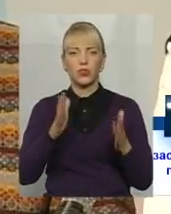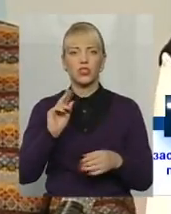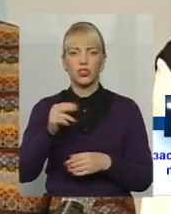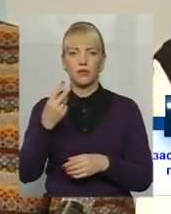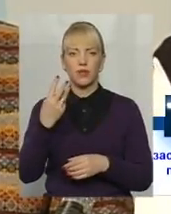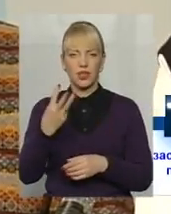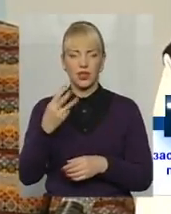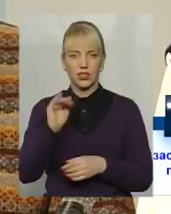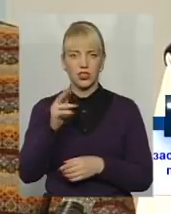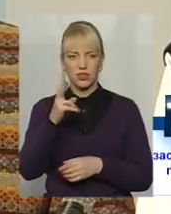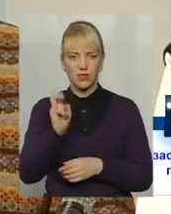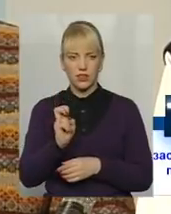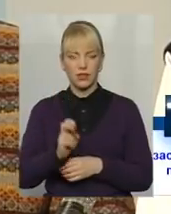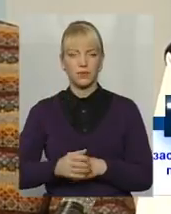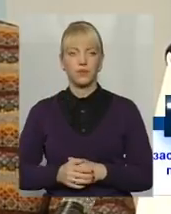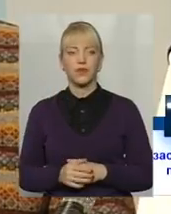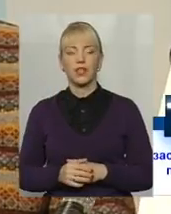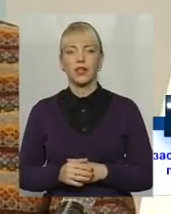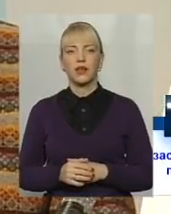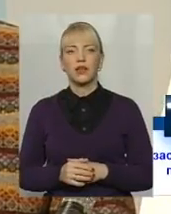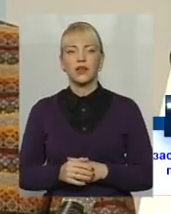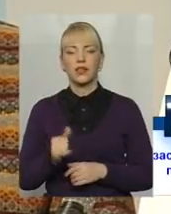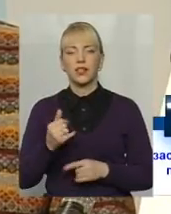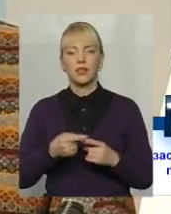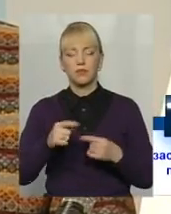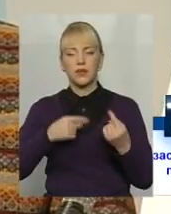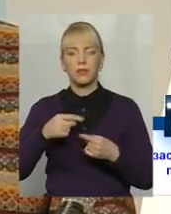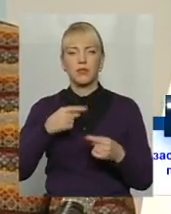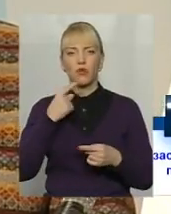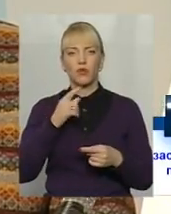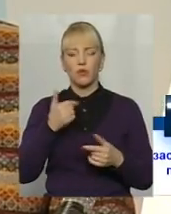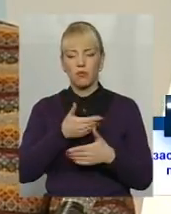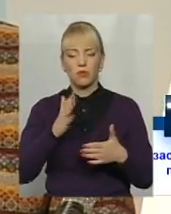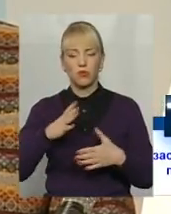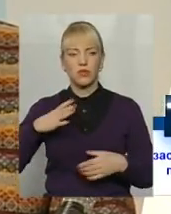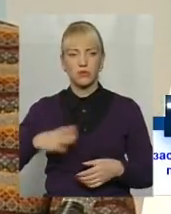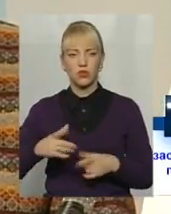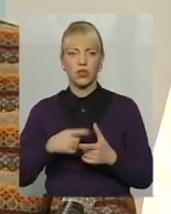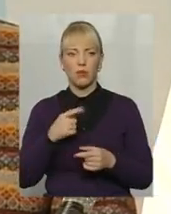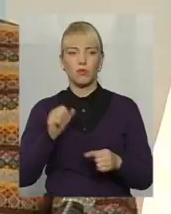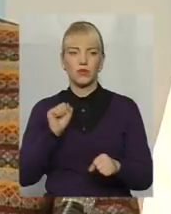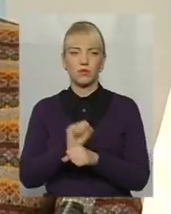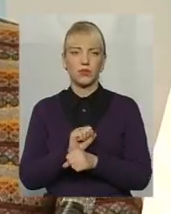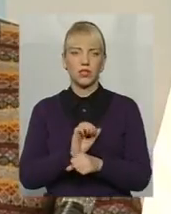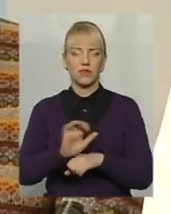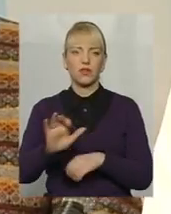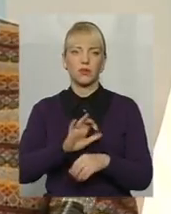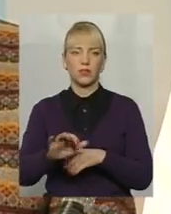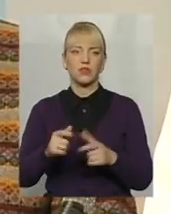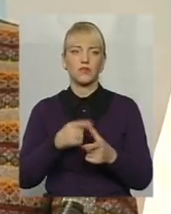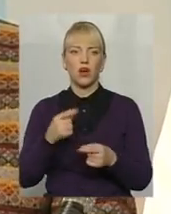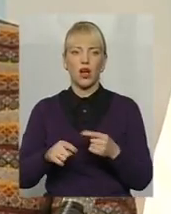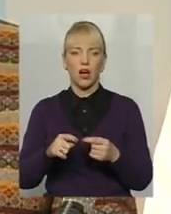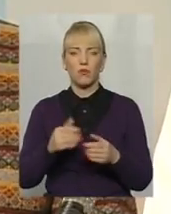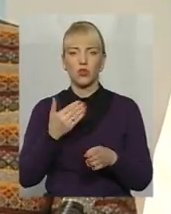співвідношення має бути міжкваліфікаційне. Підприємці кажуть, що ми будемо змушені або призупинити виробництво, або певну